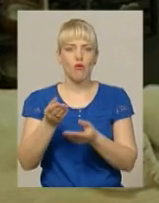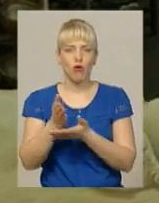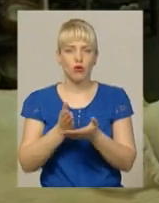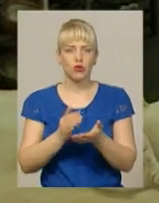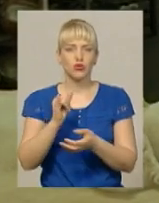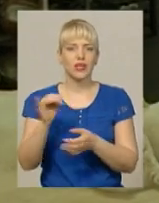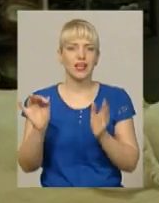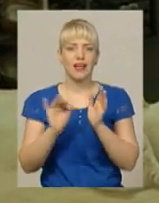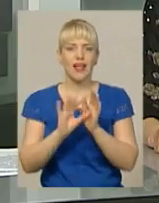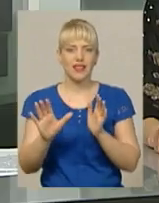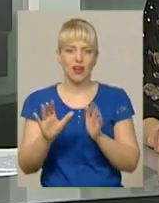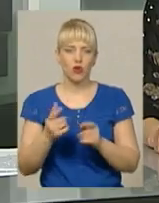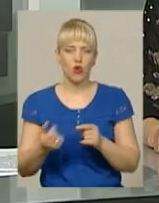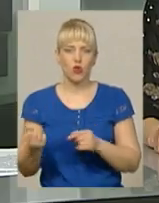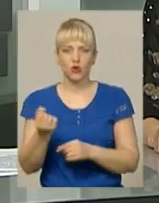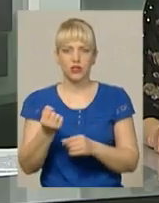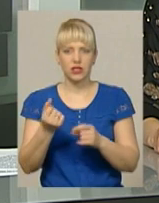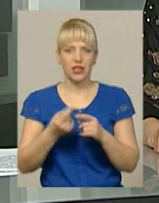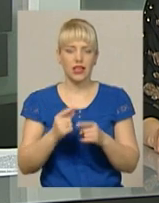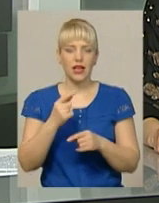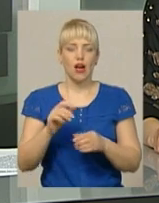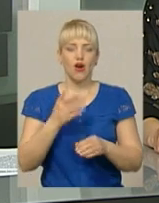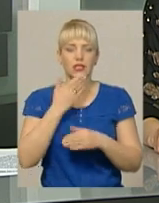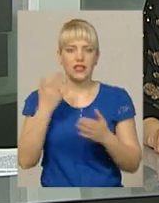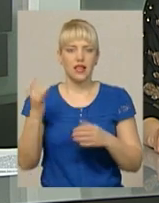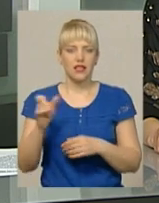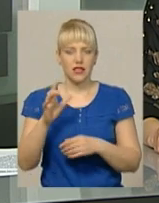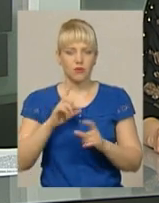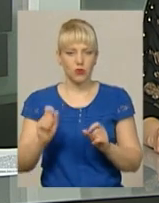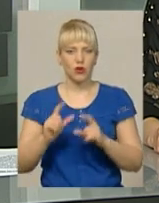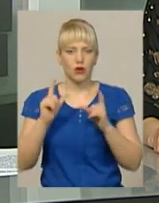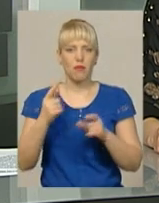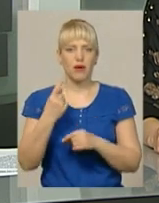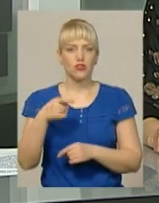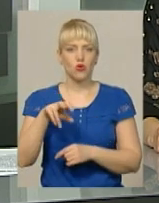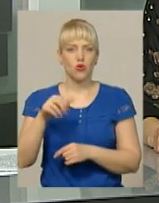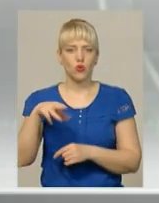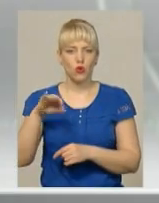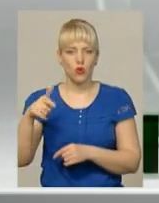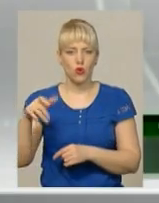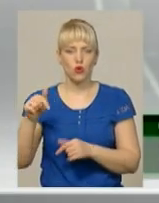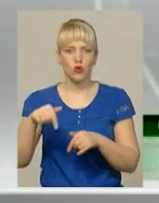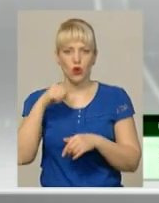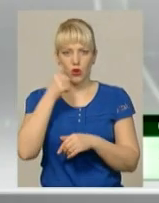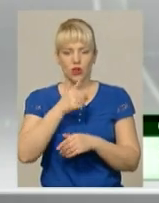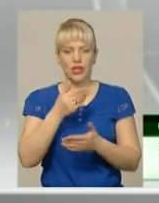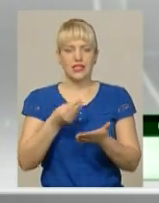продукції цього підприємства відбулося 1 лютого цього року, розповіла телефоном Олена Романенко. Ціна хліба на Хмельницькому